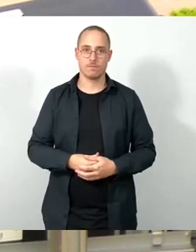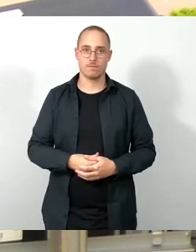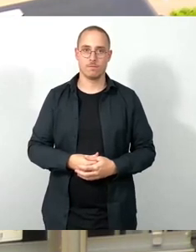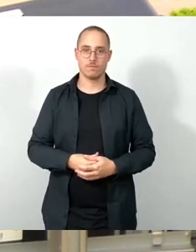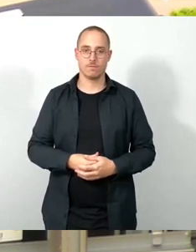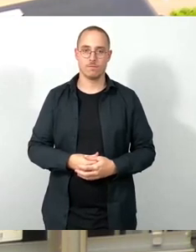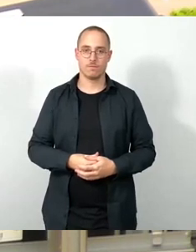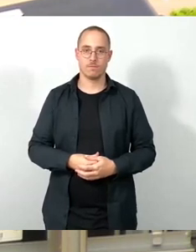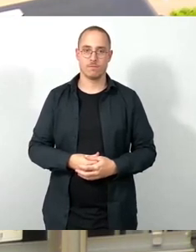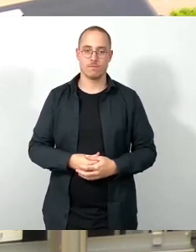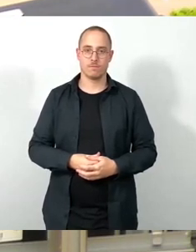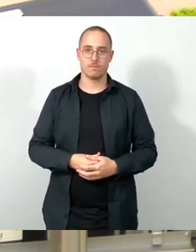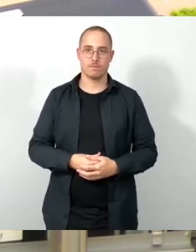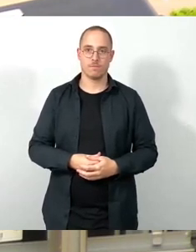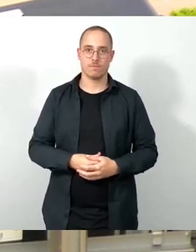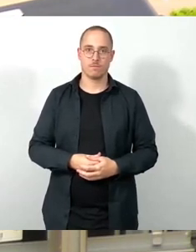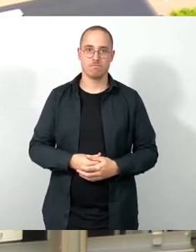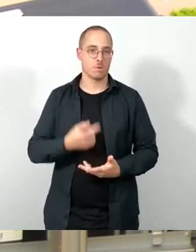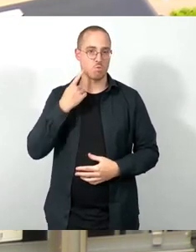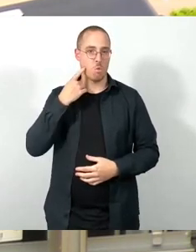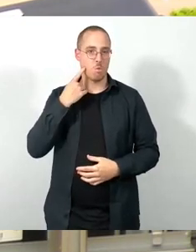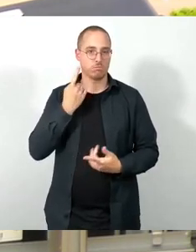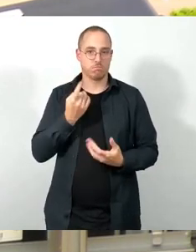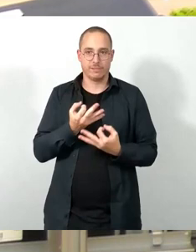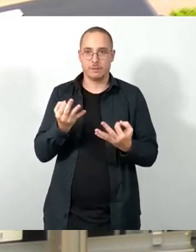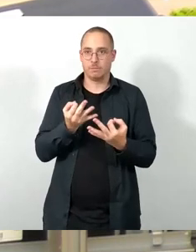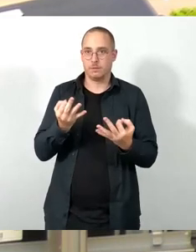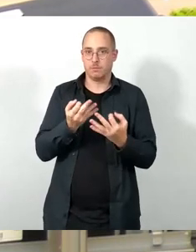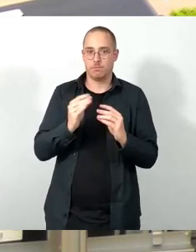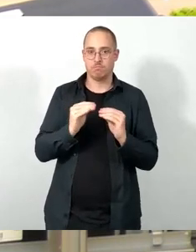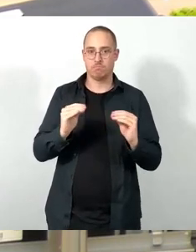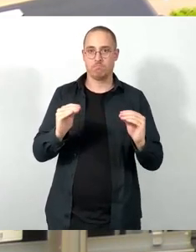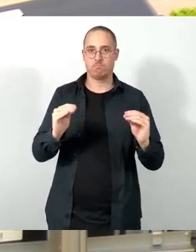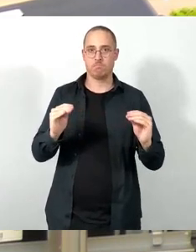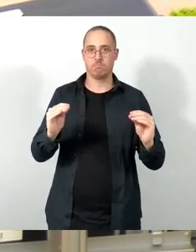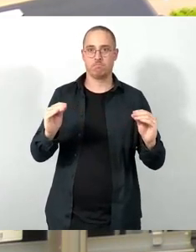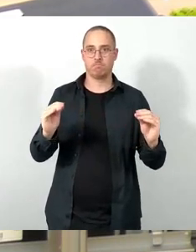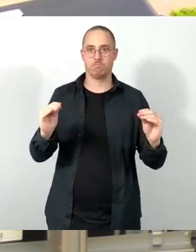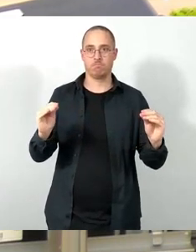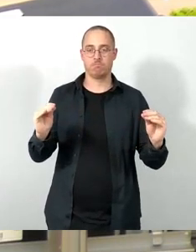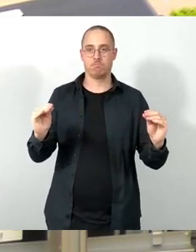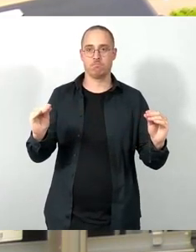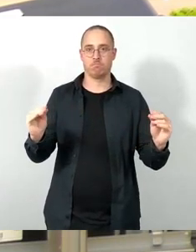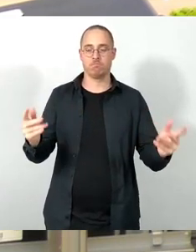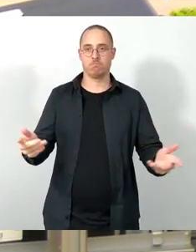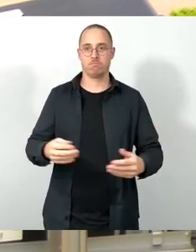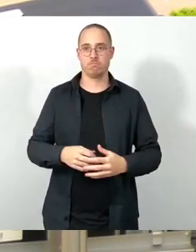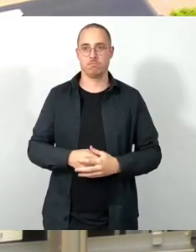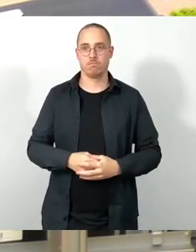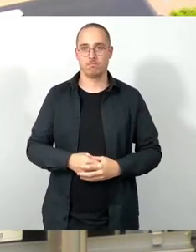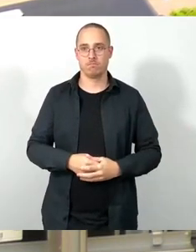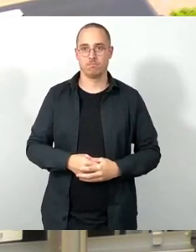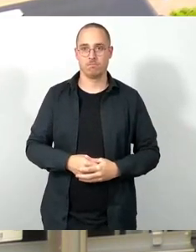Aufrechterhaltung des Angebotes übertragen werden können. als CDU ist wichtig, dass wir diese Angebote insbesondere für die Kinder auch